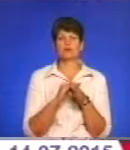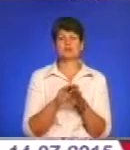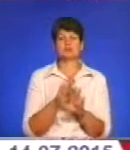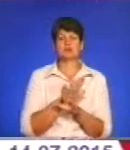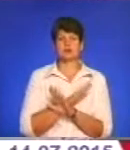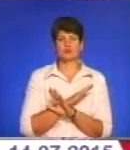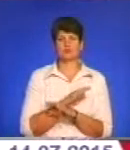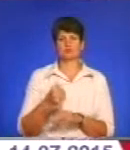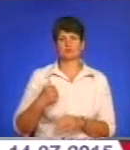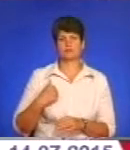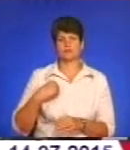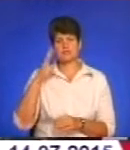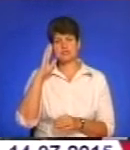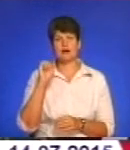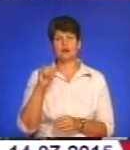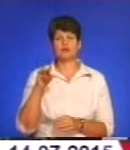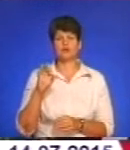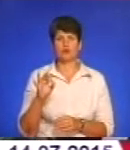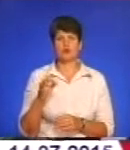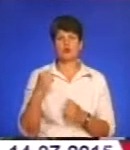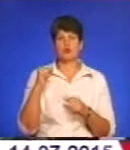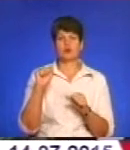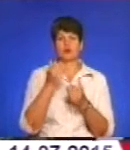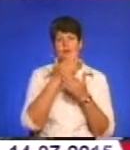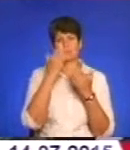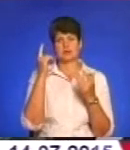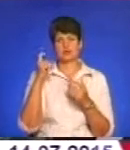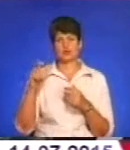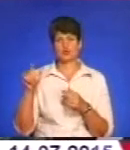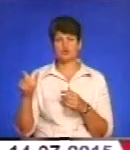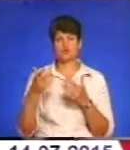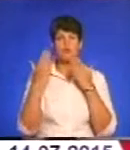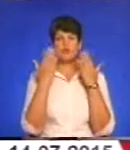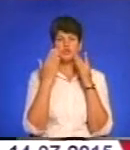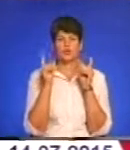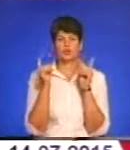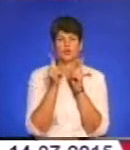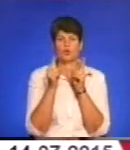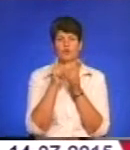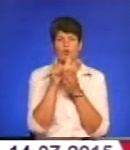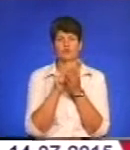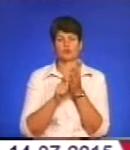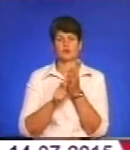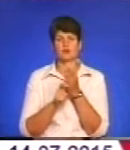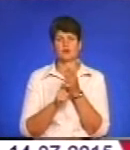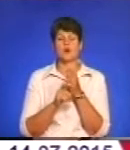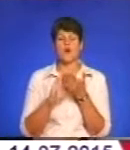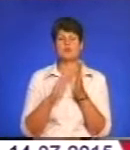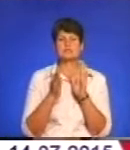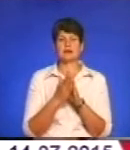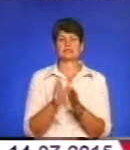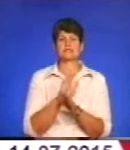бійця антитерористичної операції чи героя Небесної сотні, аби прочитати коротку його біографію, обставини